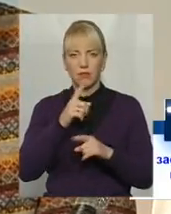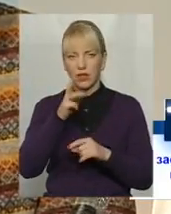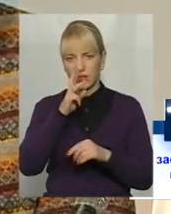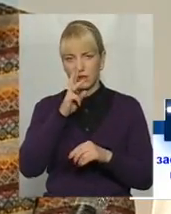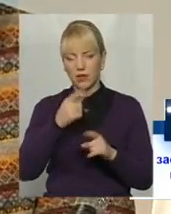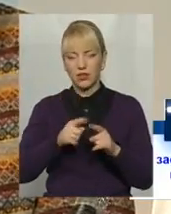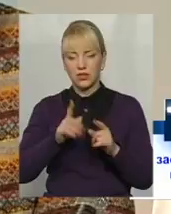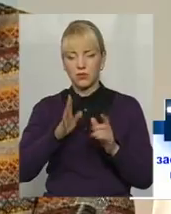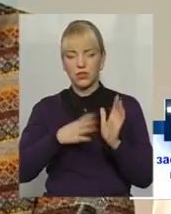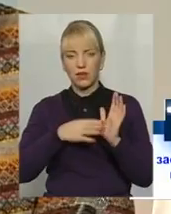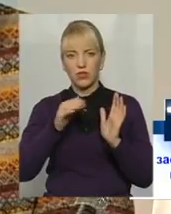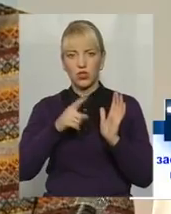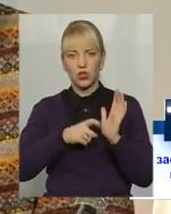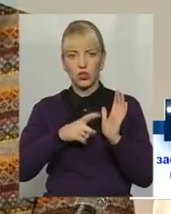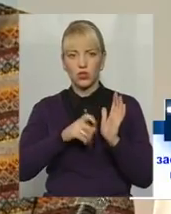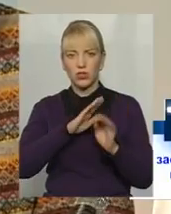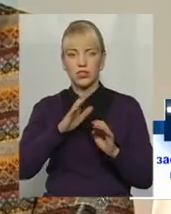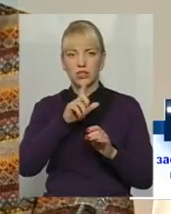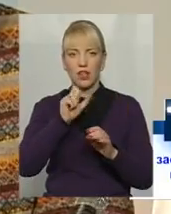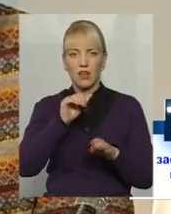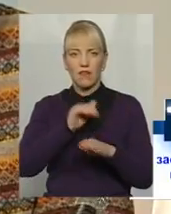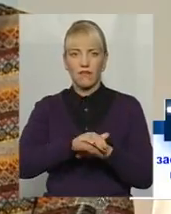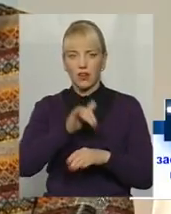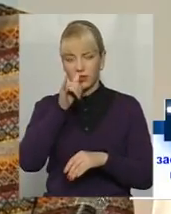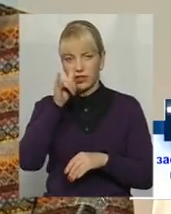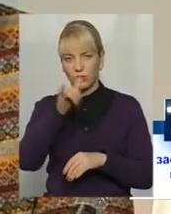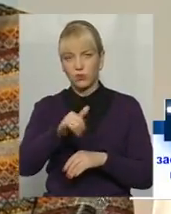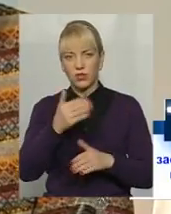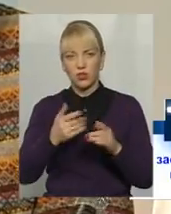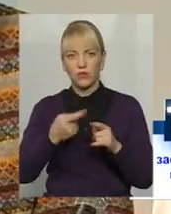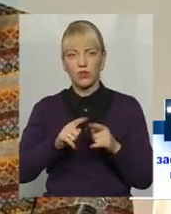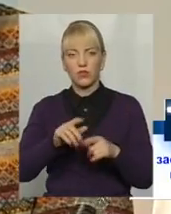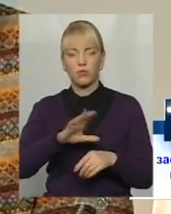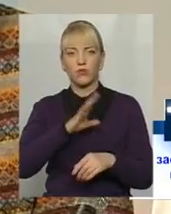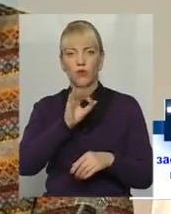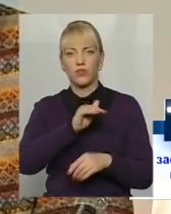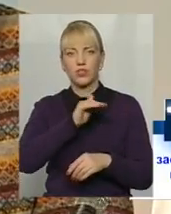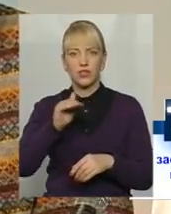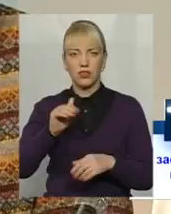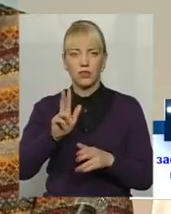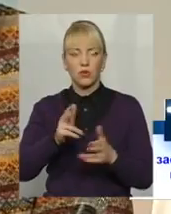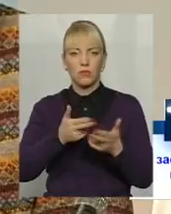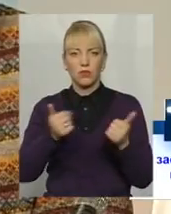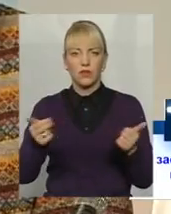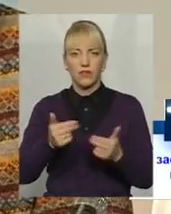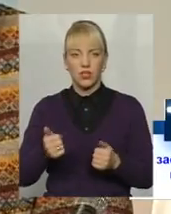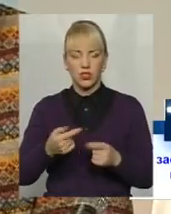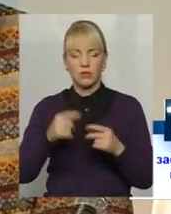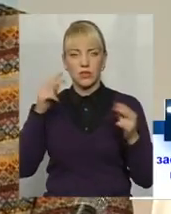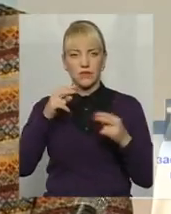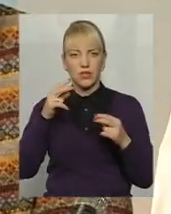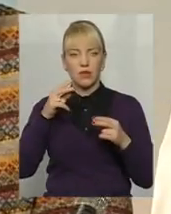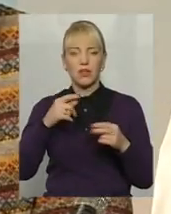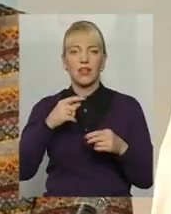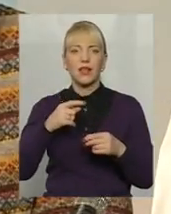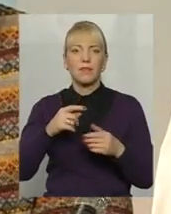це буде 9600 за факт недопуску, якщо він відбувся офіційно, підтверджено, або листами, або свідками і так далі. Разом з